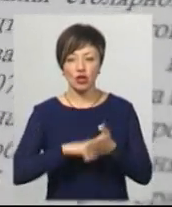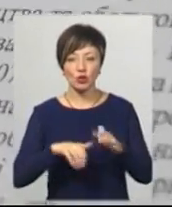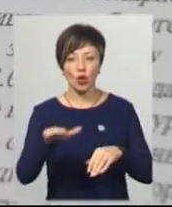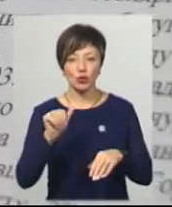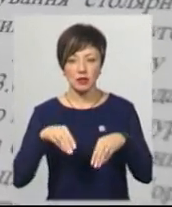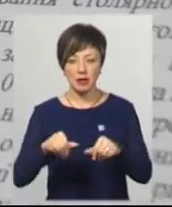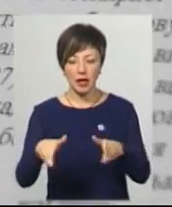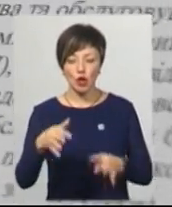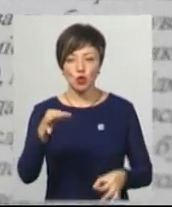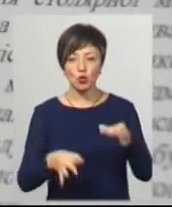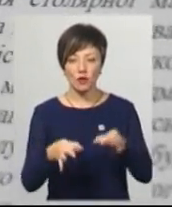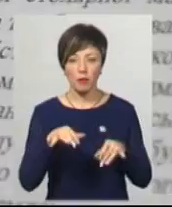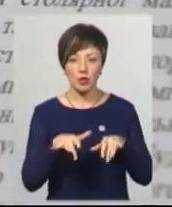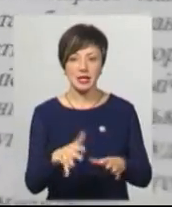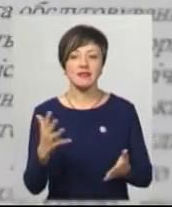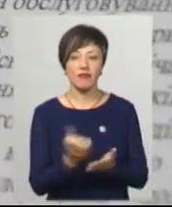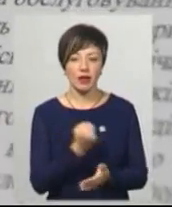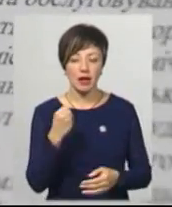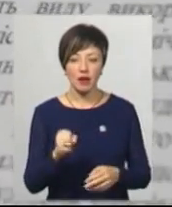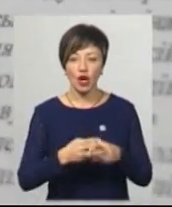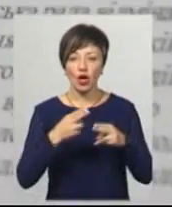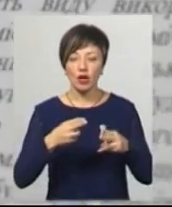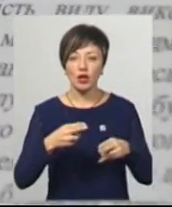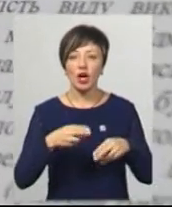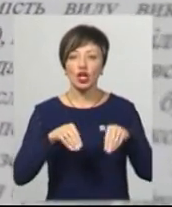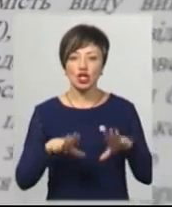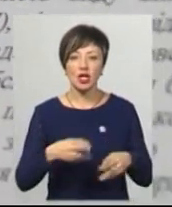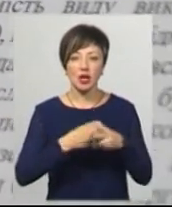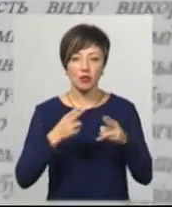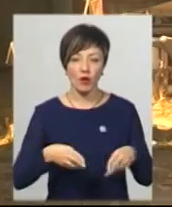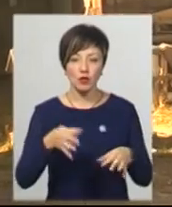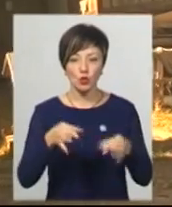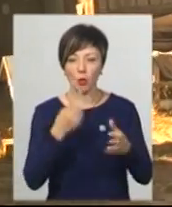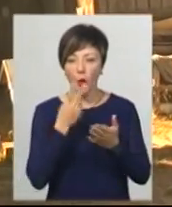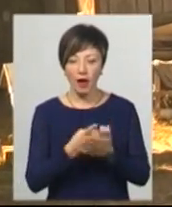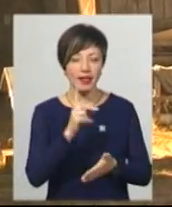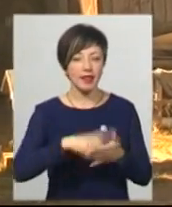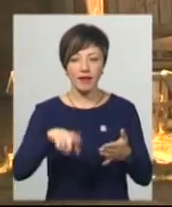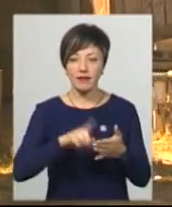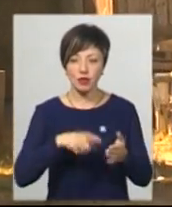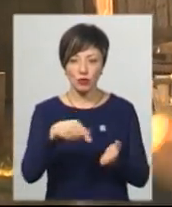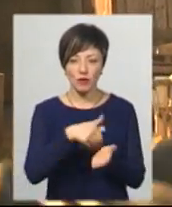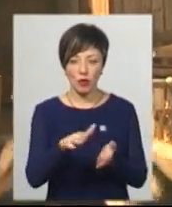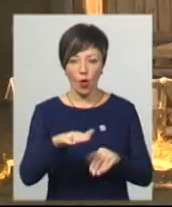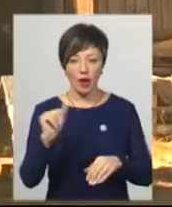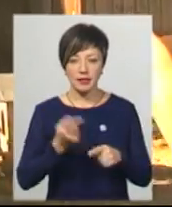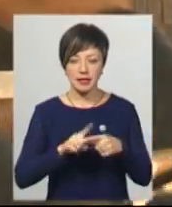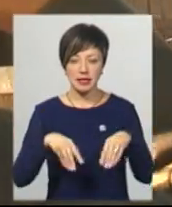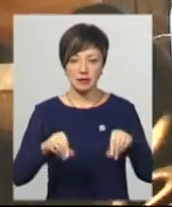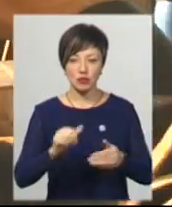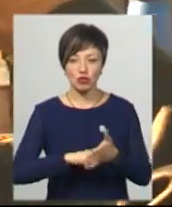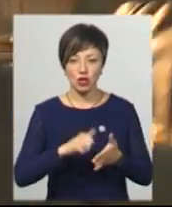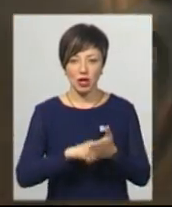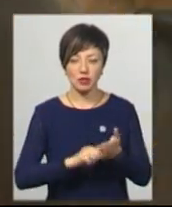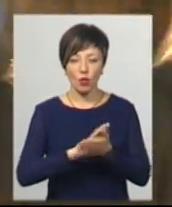судовий процес, який підприємець виграв. Рішення до Найвецького суду Анатолій Кочаровський показує і каже, не вірить, що йому відмовляють в оренді цієї ділянки